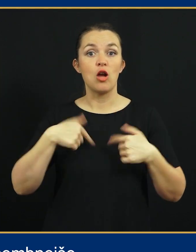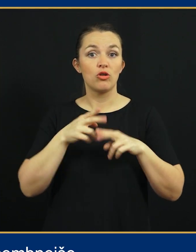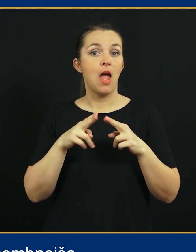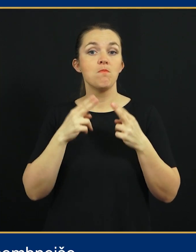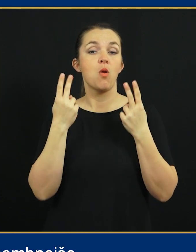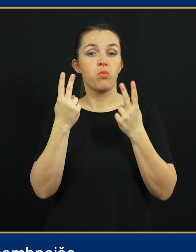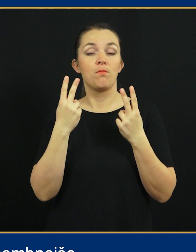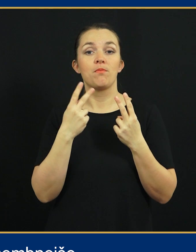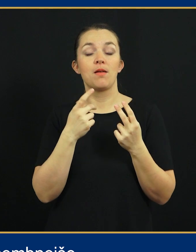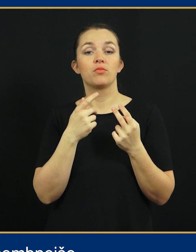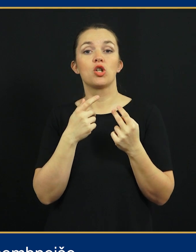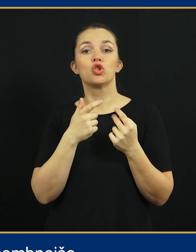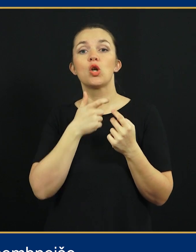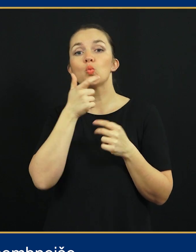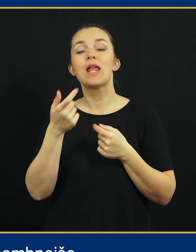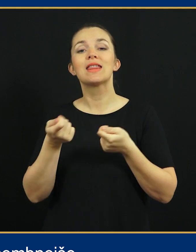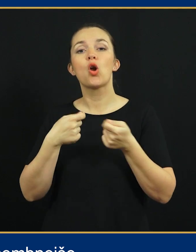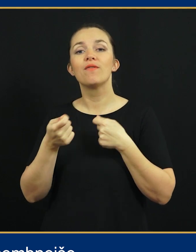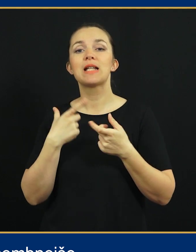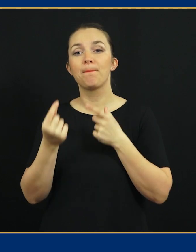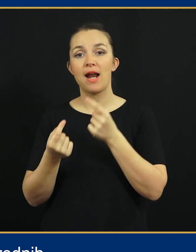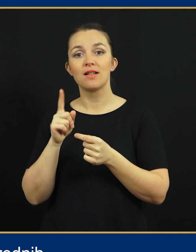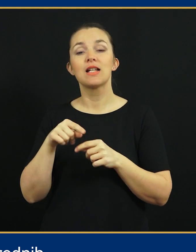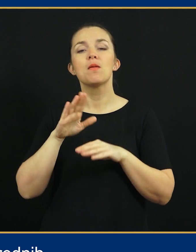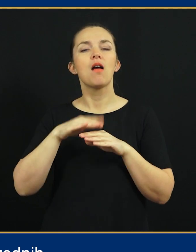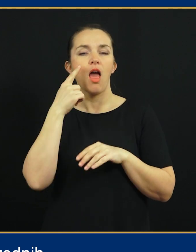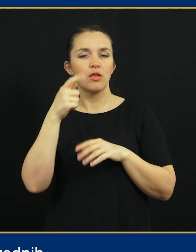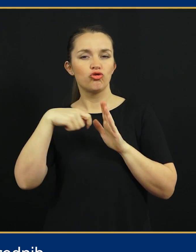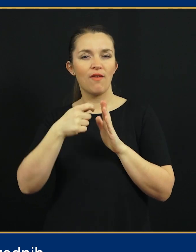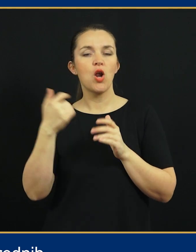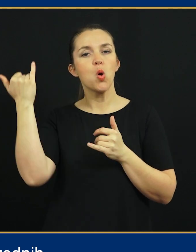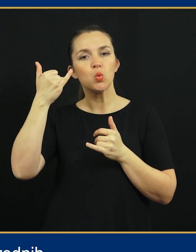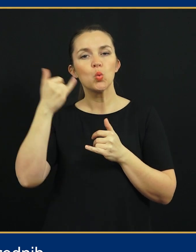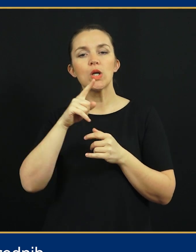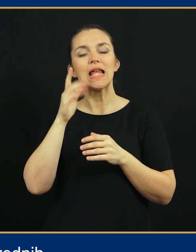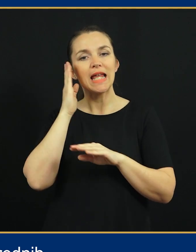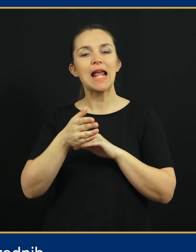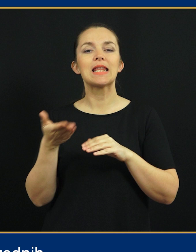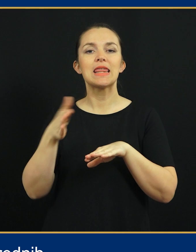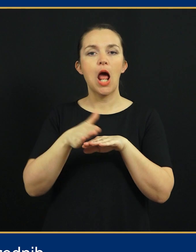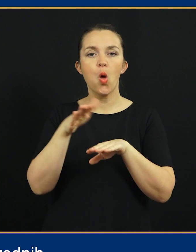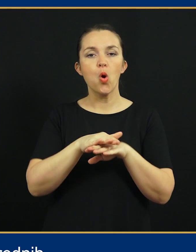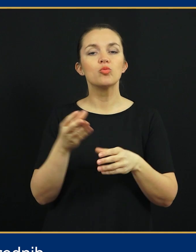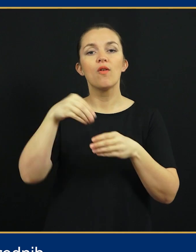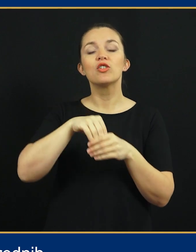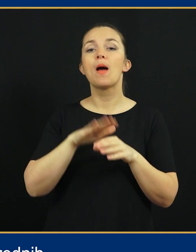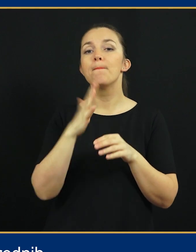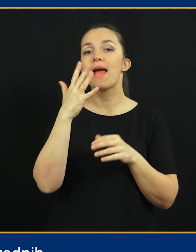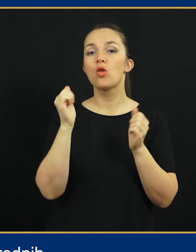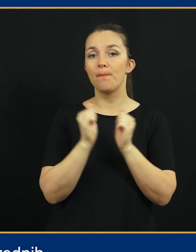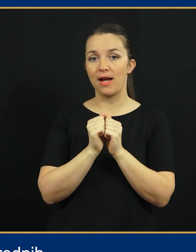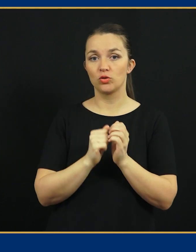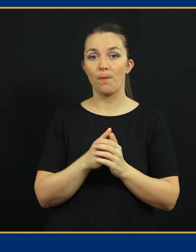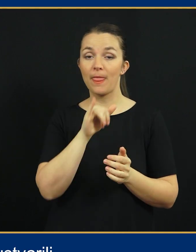naše najpomembnejše zunanje trgovinske partnerice in se po številu tujih neposrednjih naložb uvršča na peto